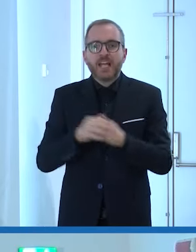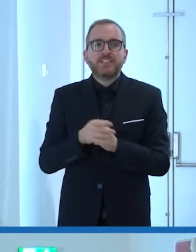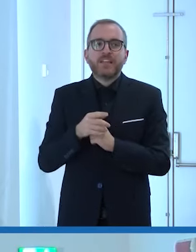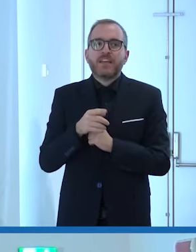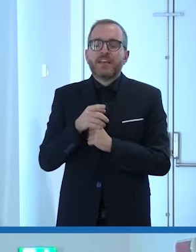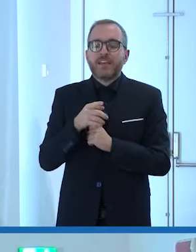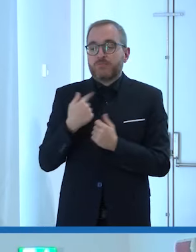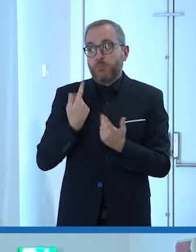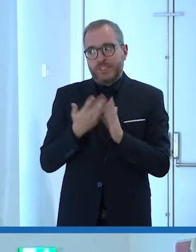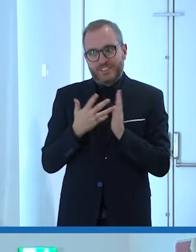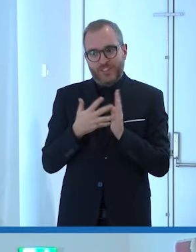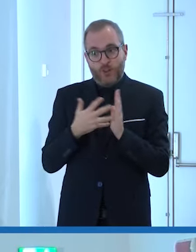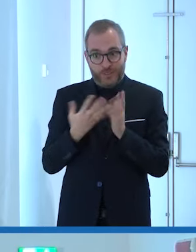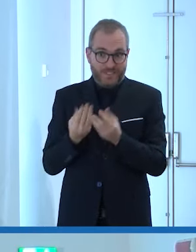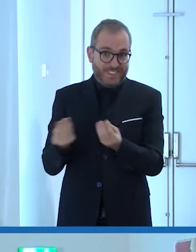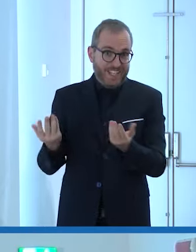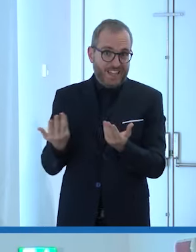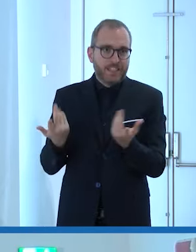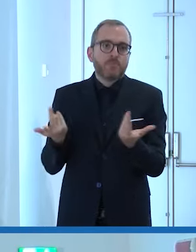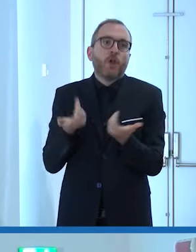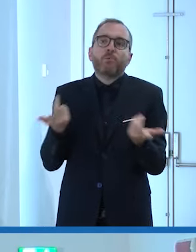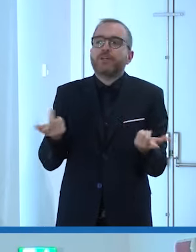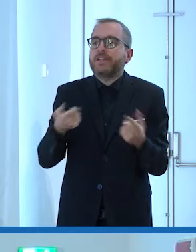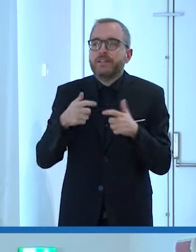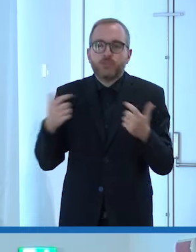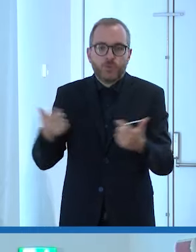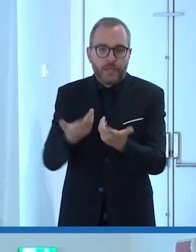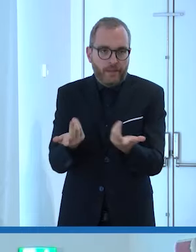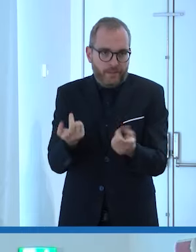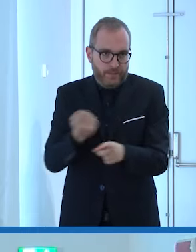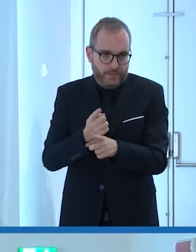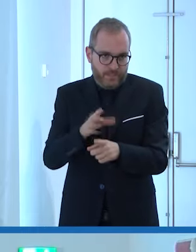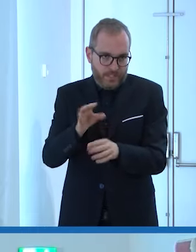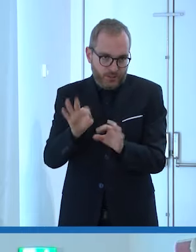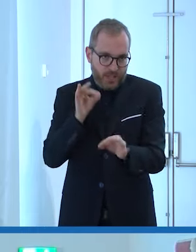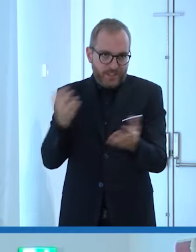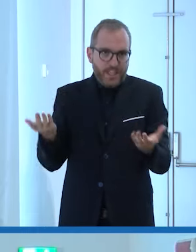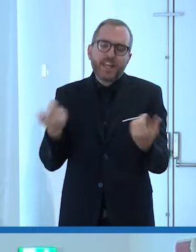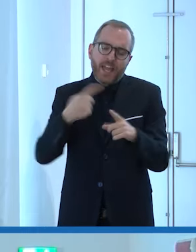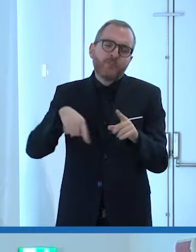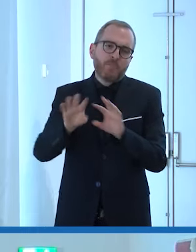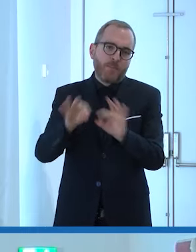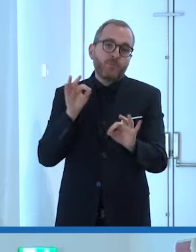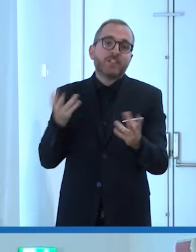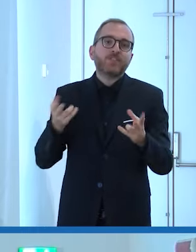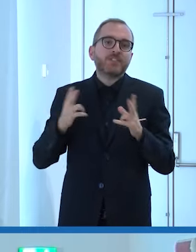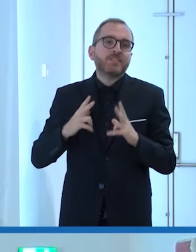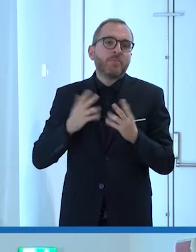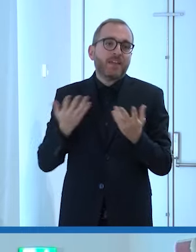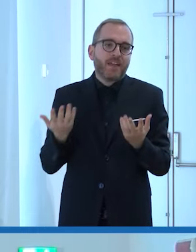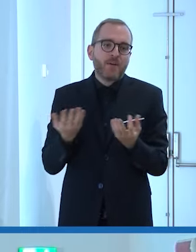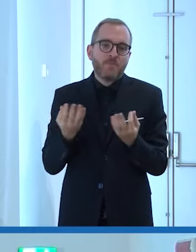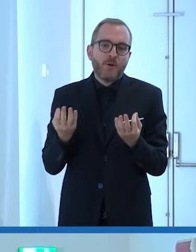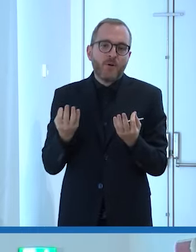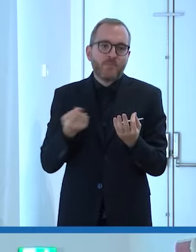difficoltà, però poi una giuria deve decidere e abbiamo scelto. Speriamo, insomma,